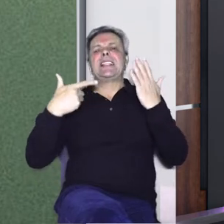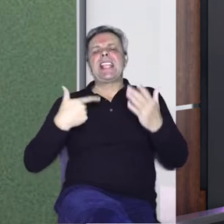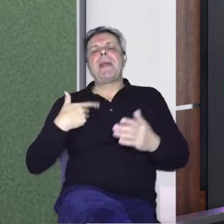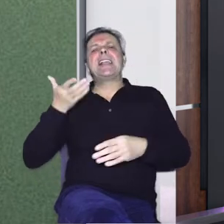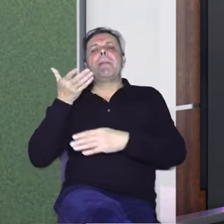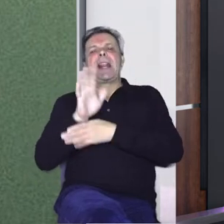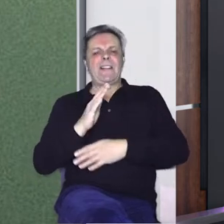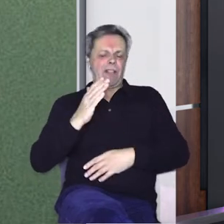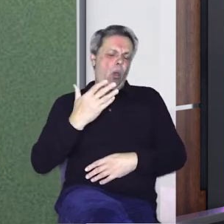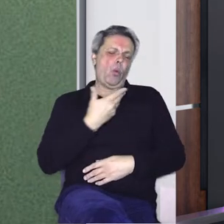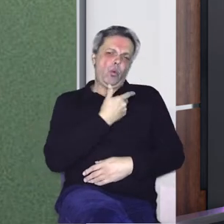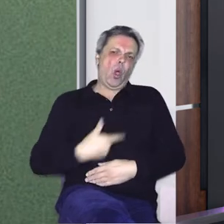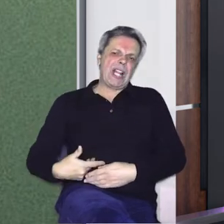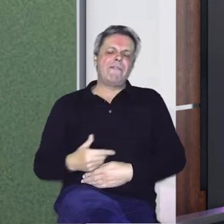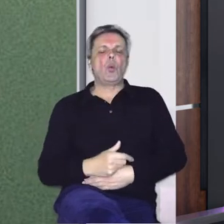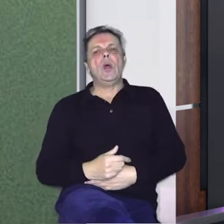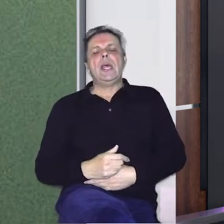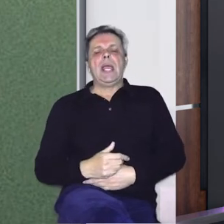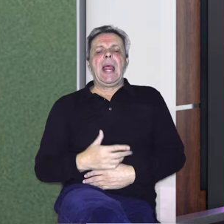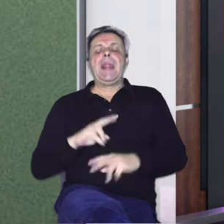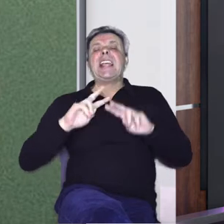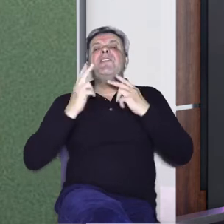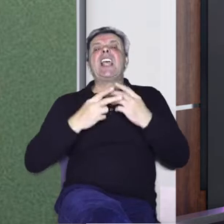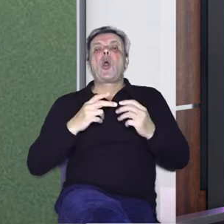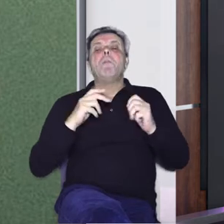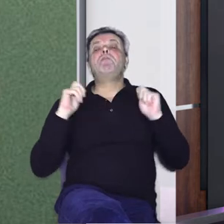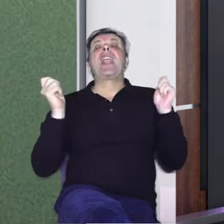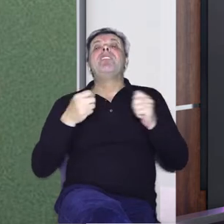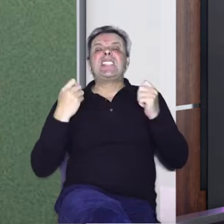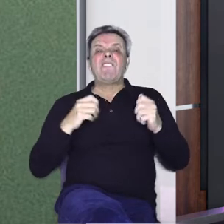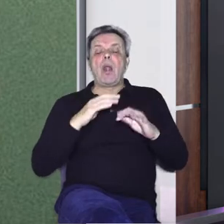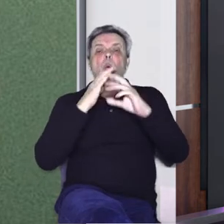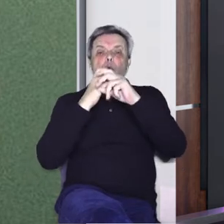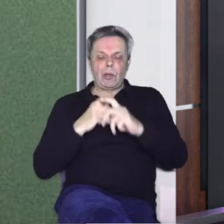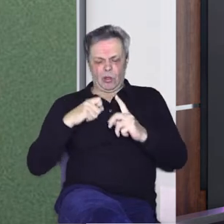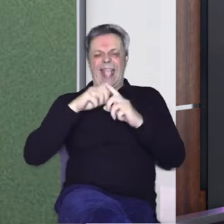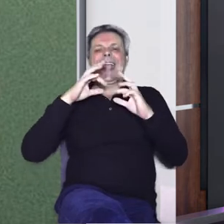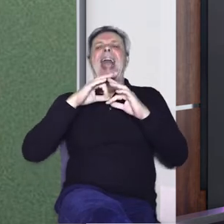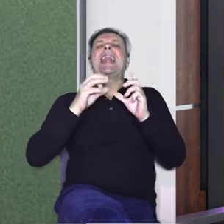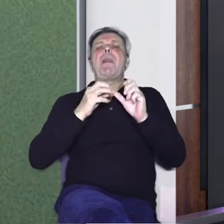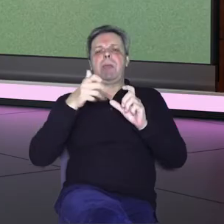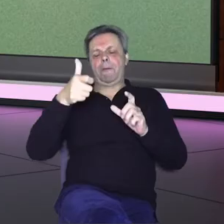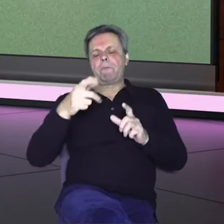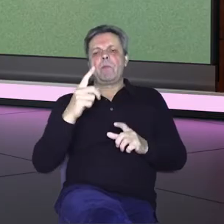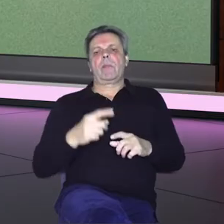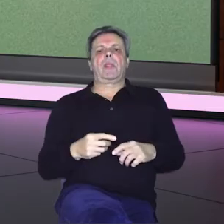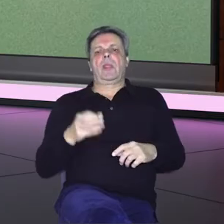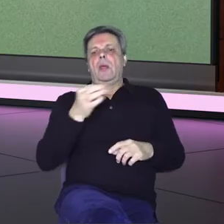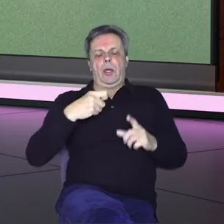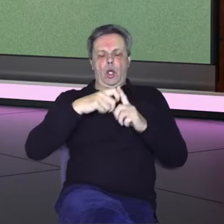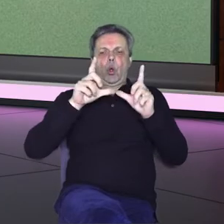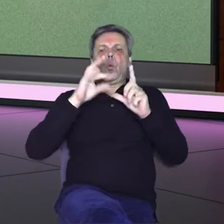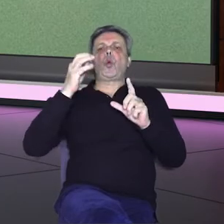predstavljao sam bivšu Jugoslaviju na svjetskom festivalu Truba Dura na Karibima, otok